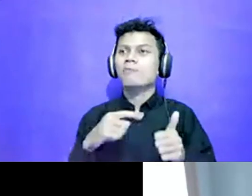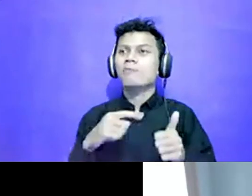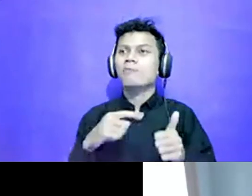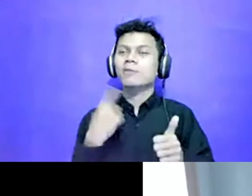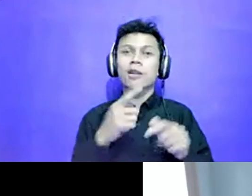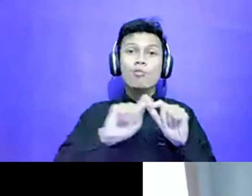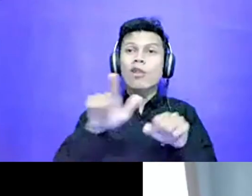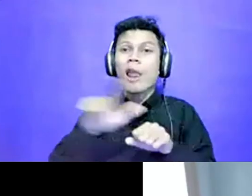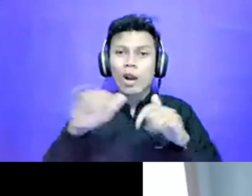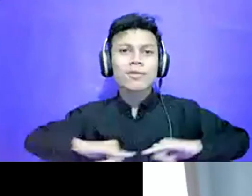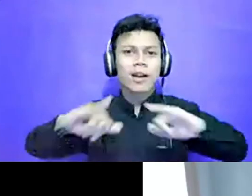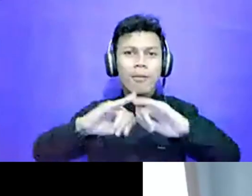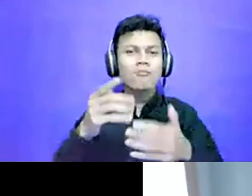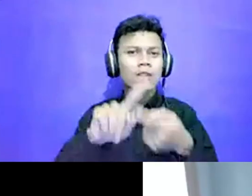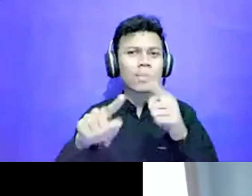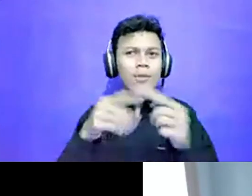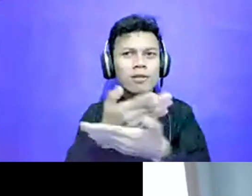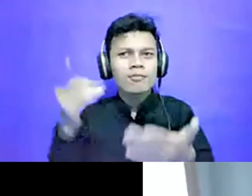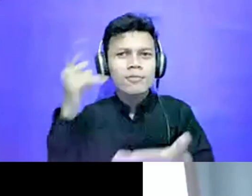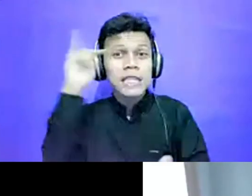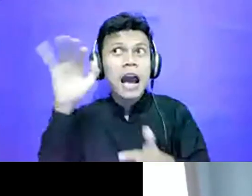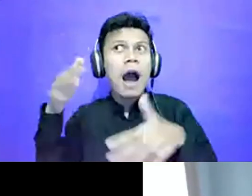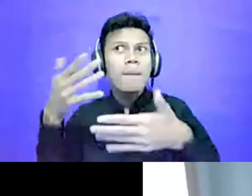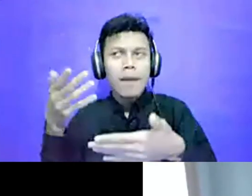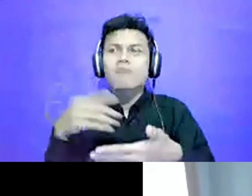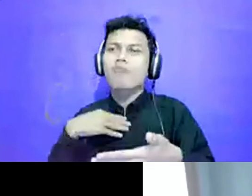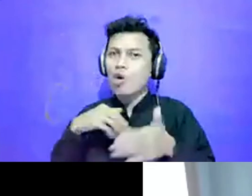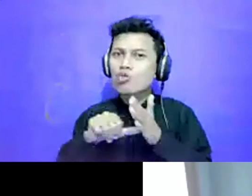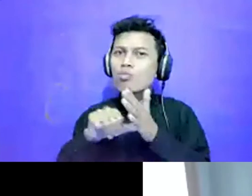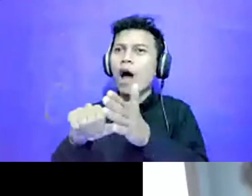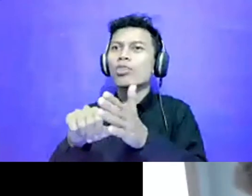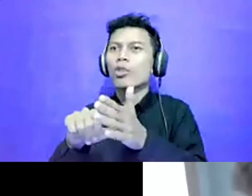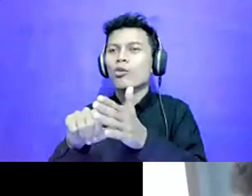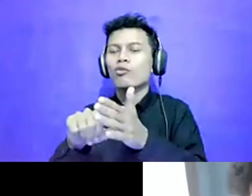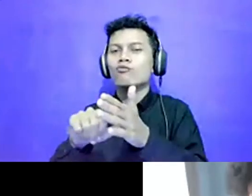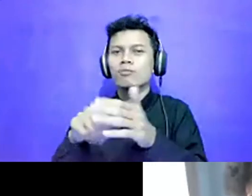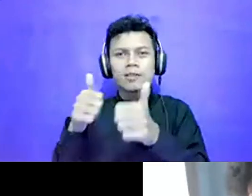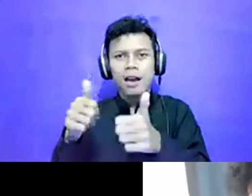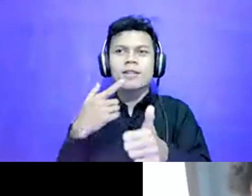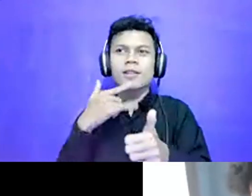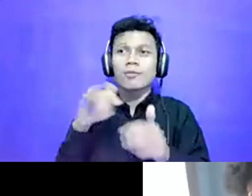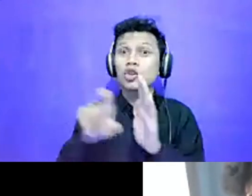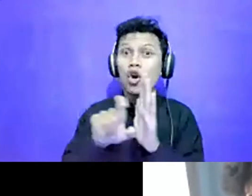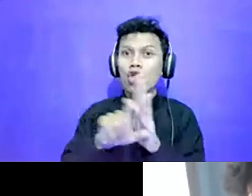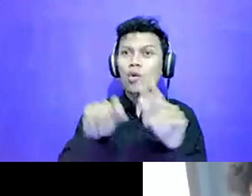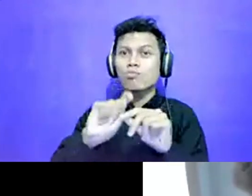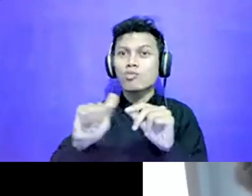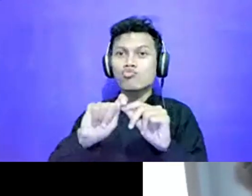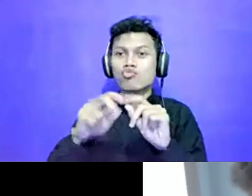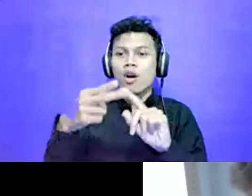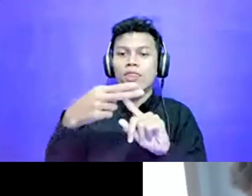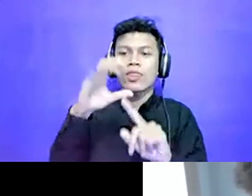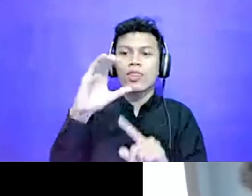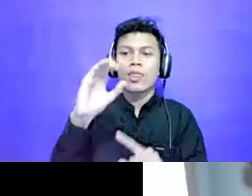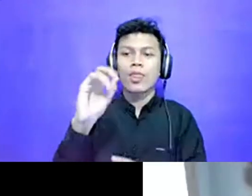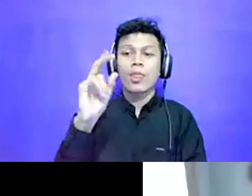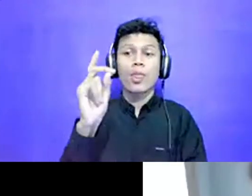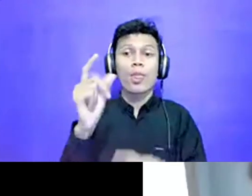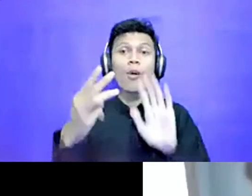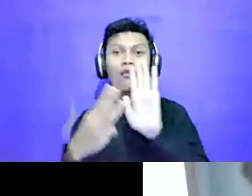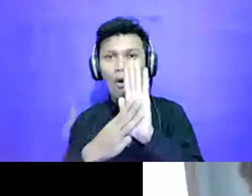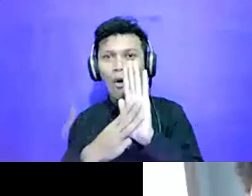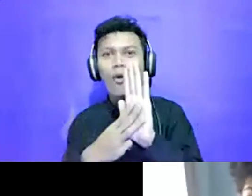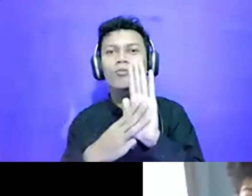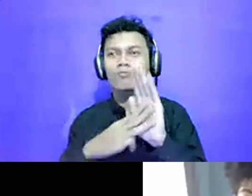-nya apa nanti aku bantuin secara teknis mulai dari bikin formnya, kemudian kita rumuskan data